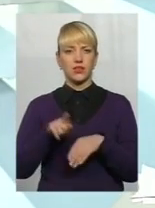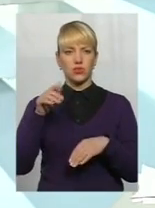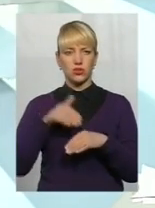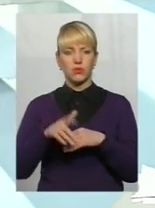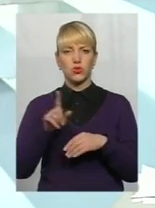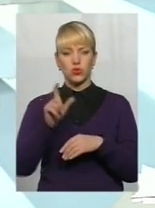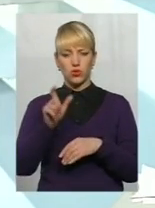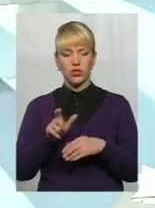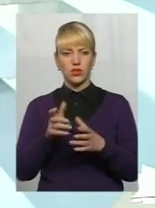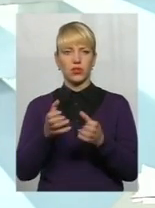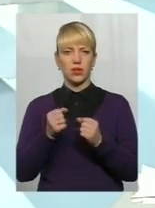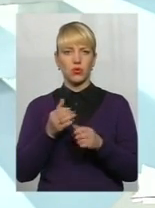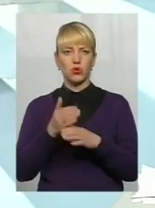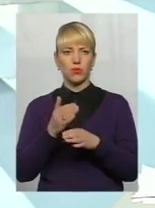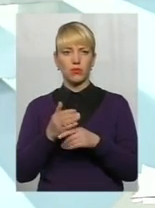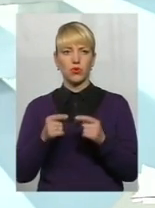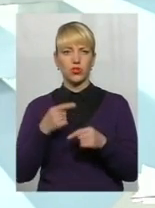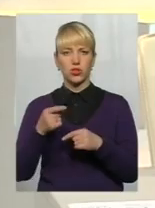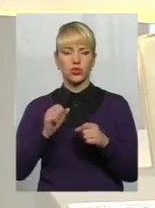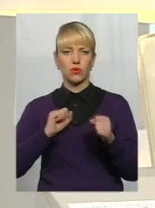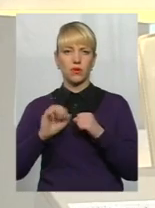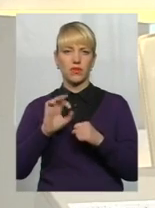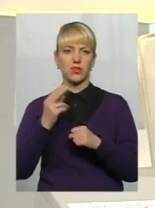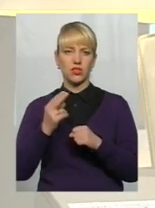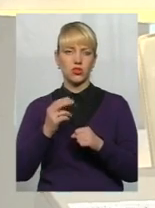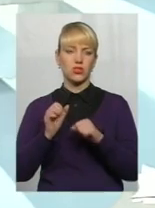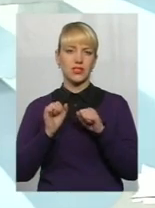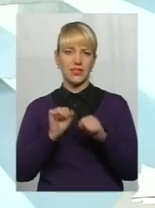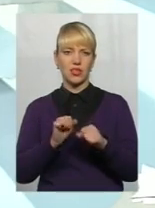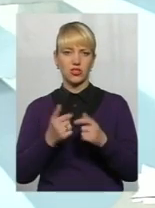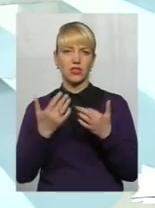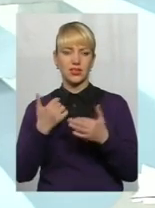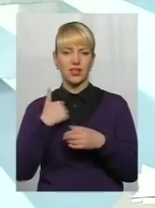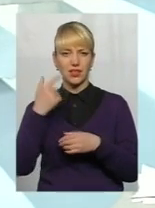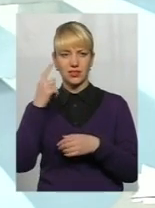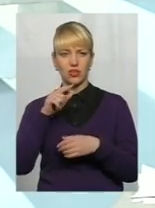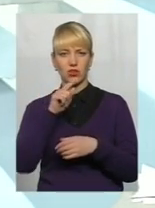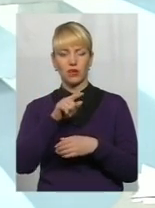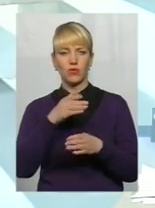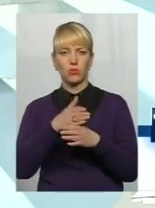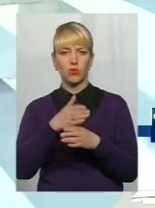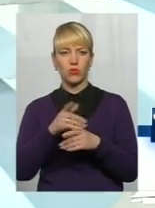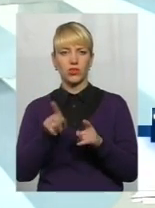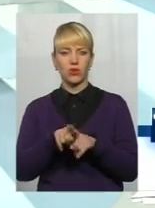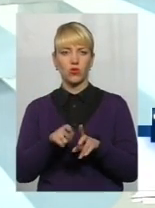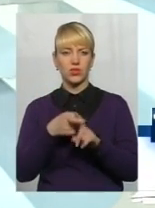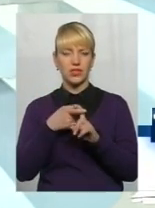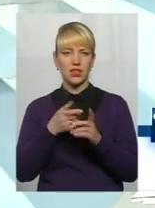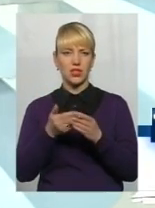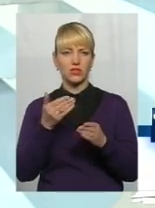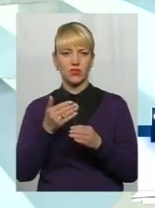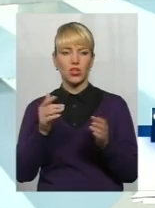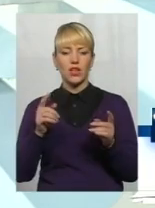отримує допомогу через управління соціального захисту. Наскільки я знаю, там допомоги також залежать від величини